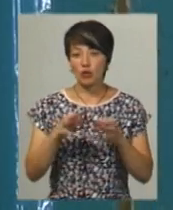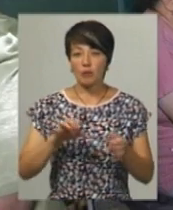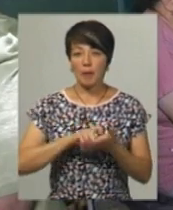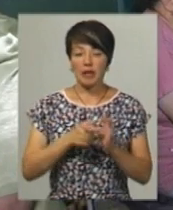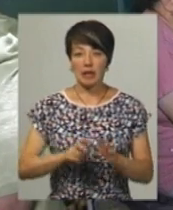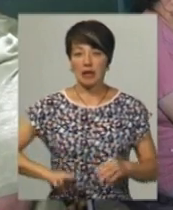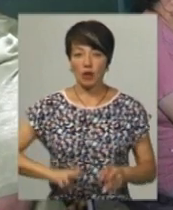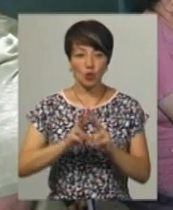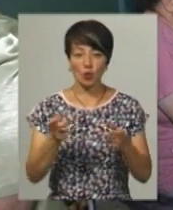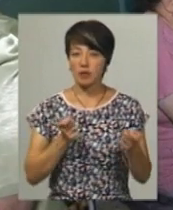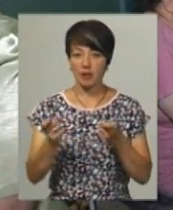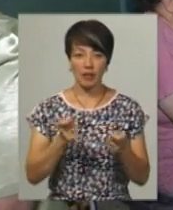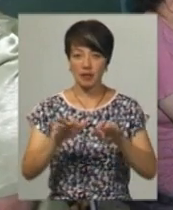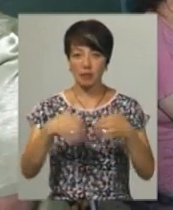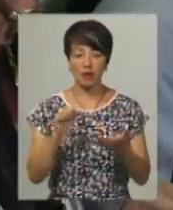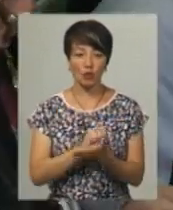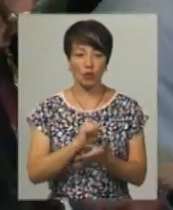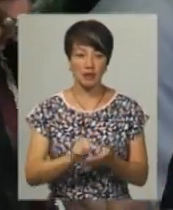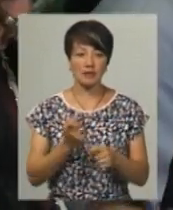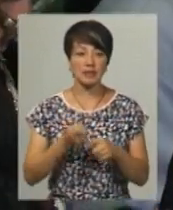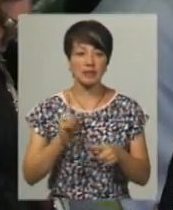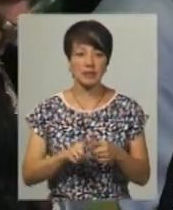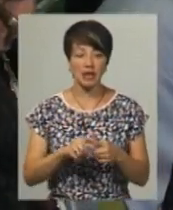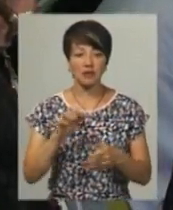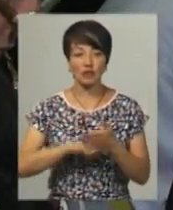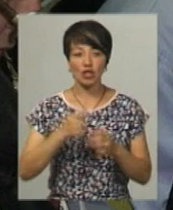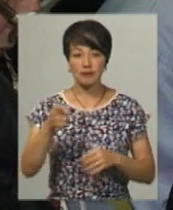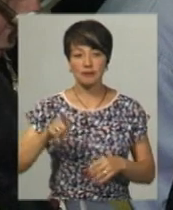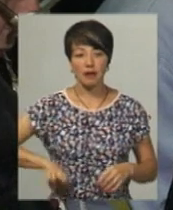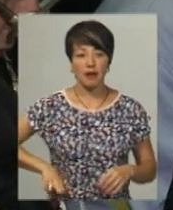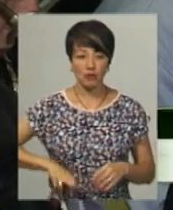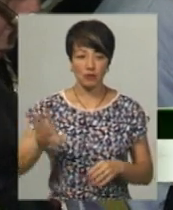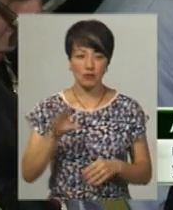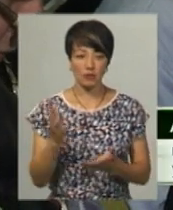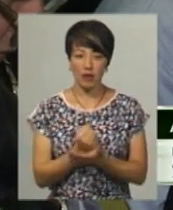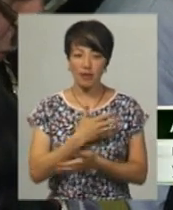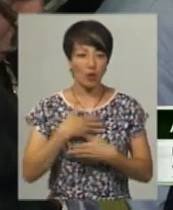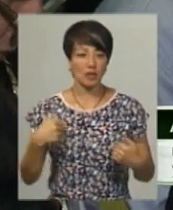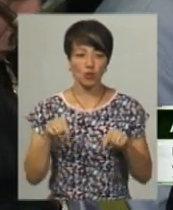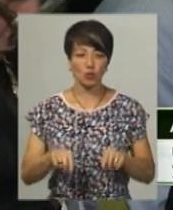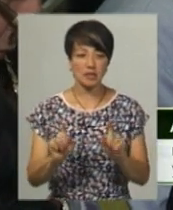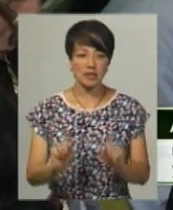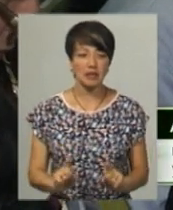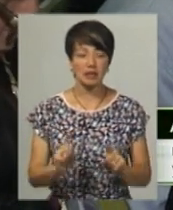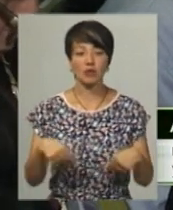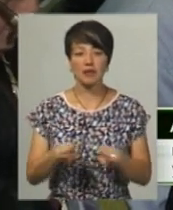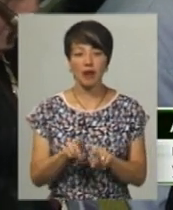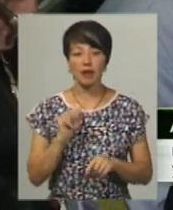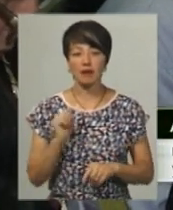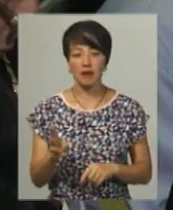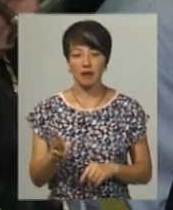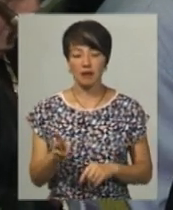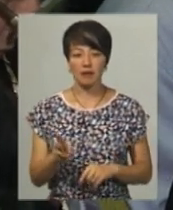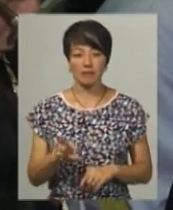перекрили, щоб ніхто з адміністрації не забрав документів. Це із-за нього все це вийшло. Ми не хотіли би тут сидіти. Ну, так як він нас